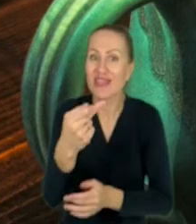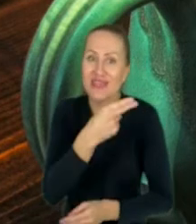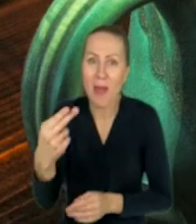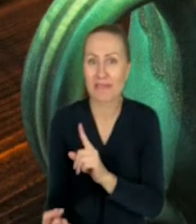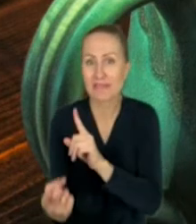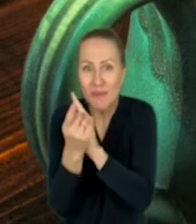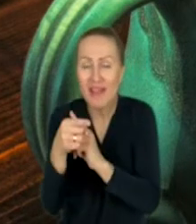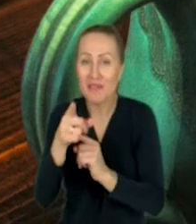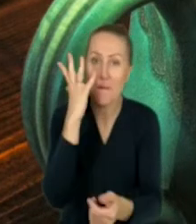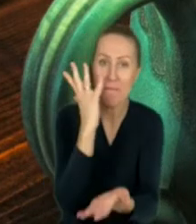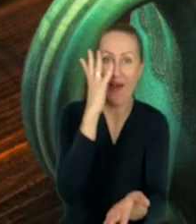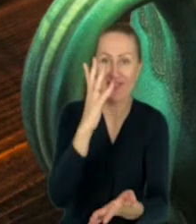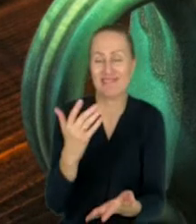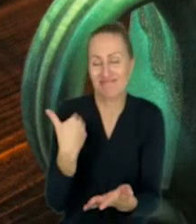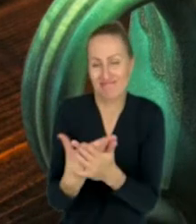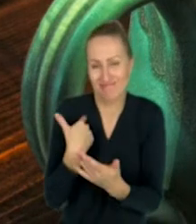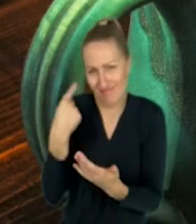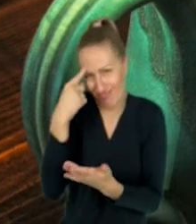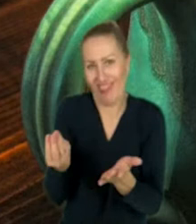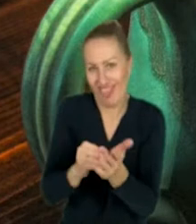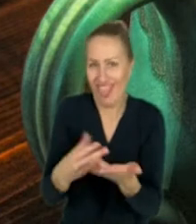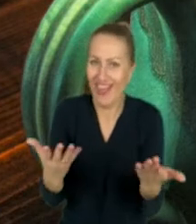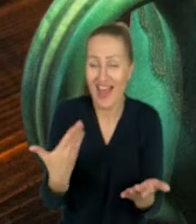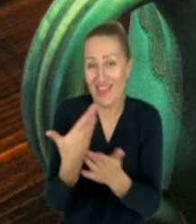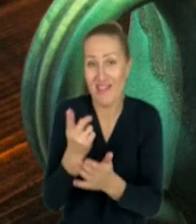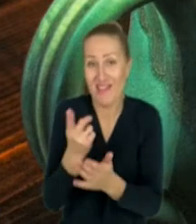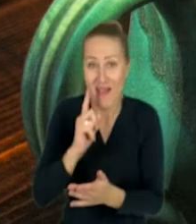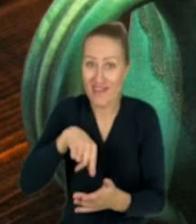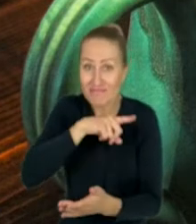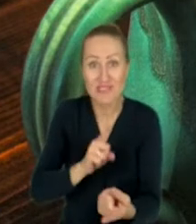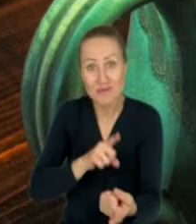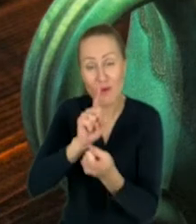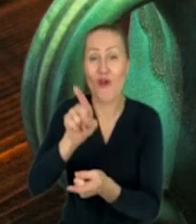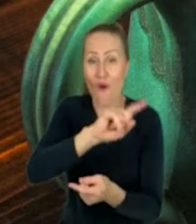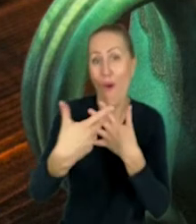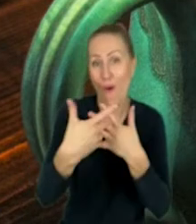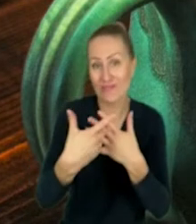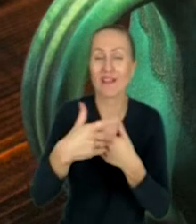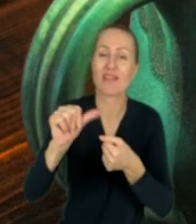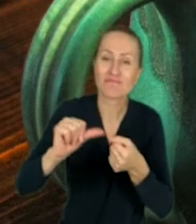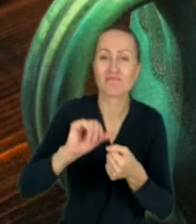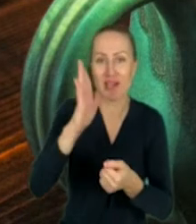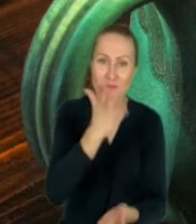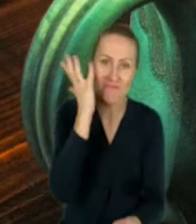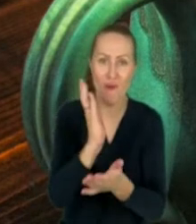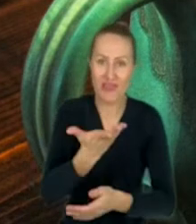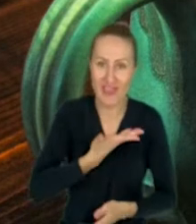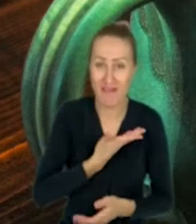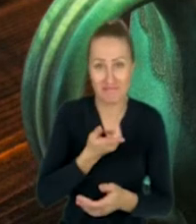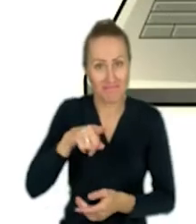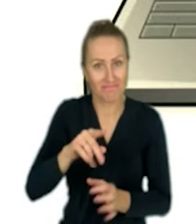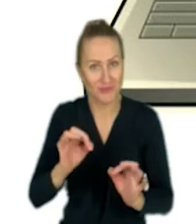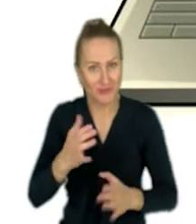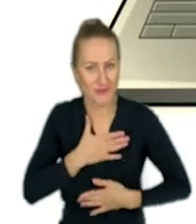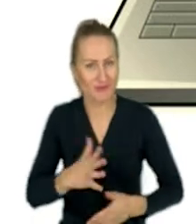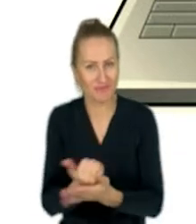stąd się pojawił, mam nadzieję, że rzeczywiście spotkanie nasze będzie na piątkę i to, co dzisiaj się tutaj zadzieje, uznacie, że będzie dla was